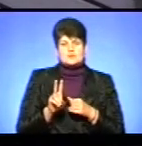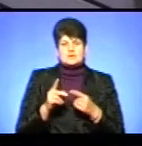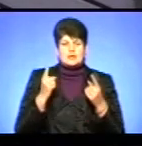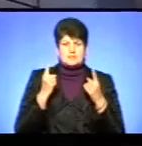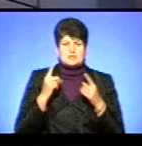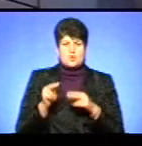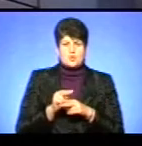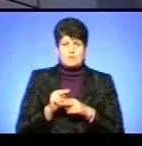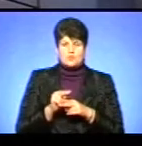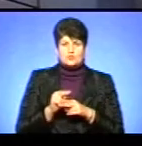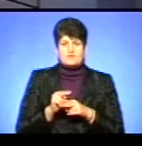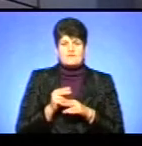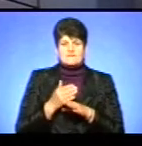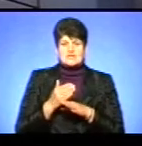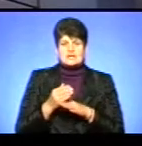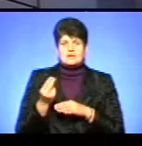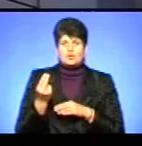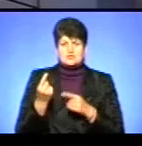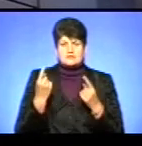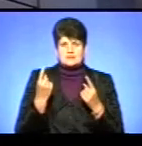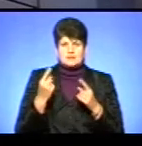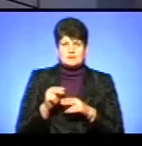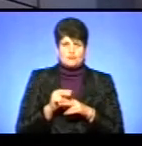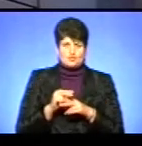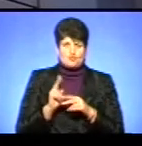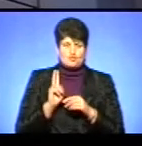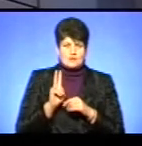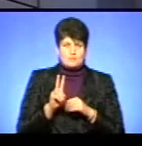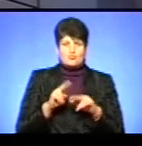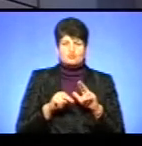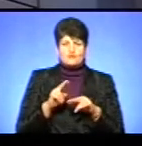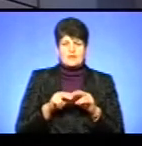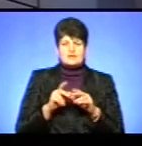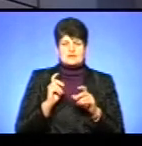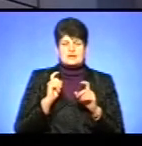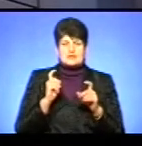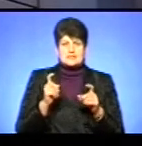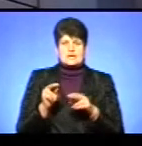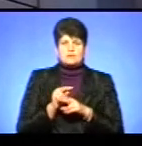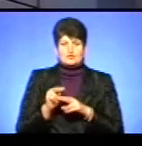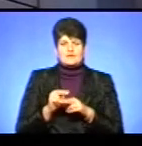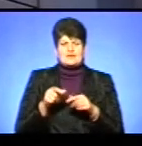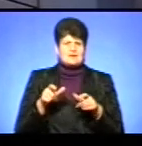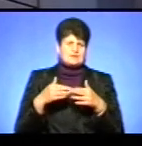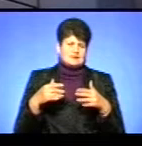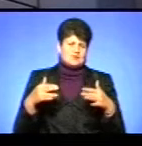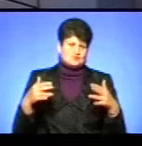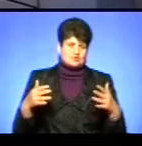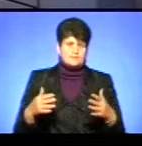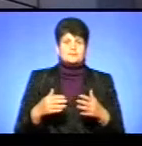капітально ремонтувалися, тобто виділялися кошти на капітальний ремонт тролейбусів, будувалися лінії, ремонтувалися лінії і таке інше.